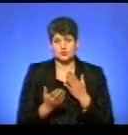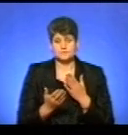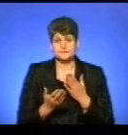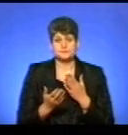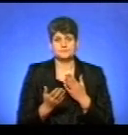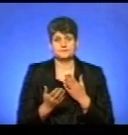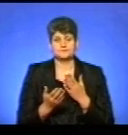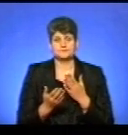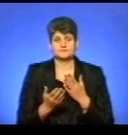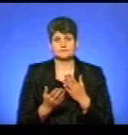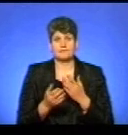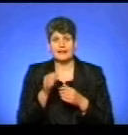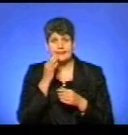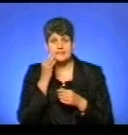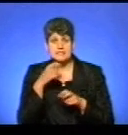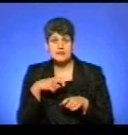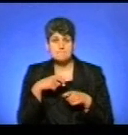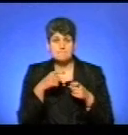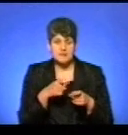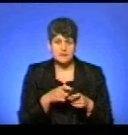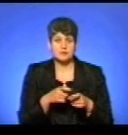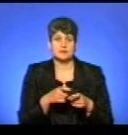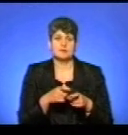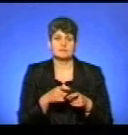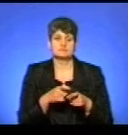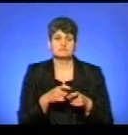лисиця забігла, вдалося її, скажімо,